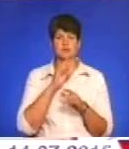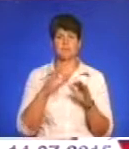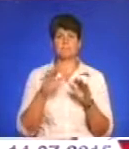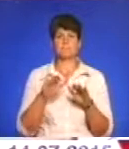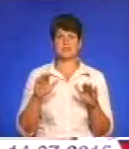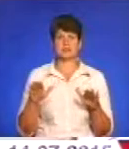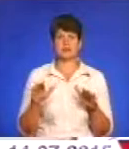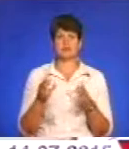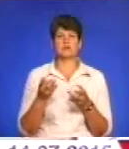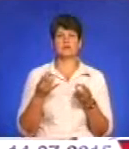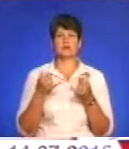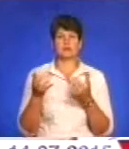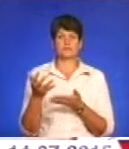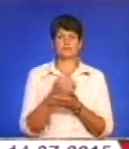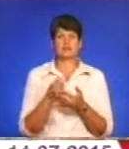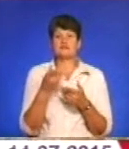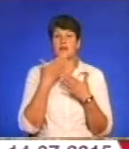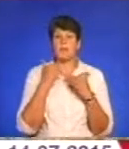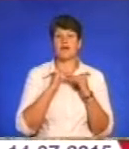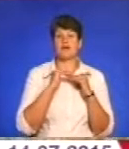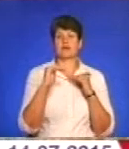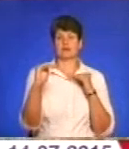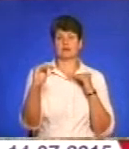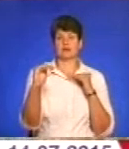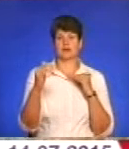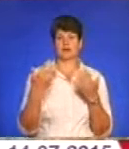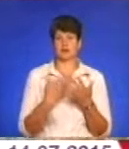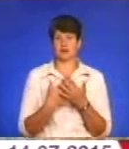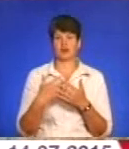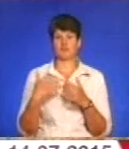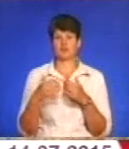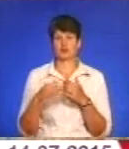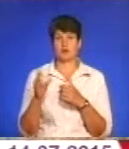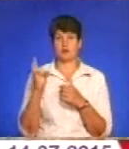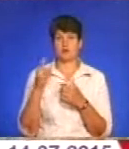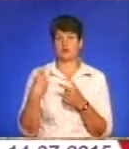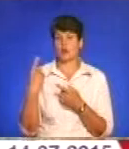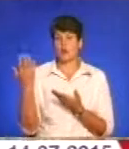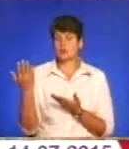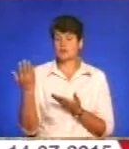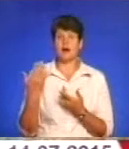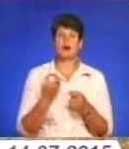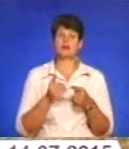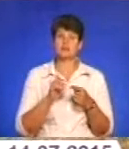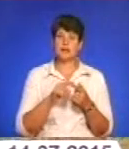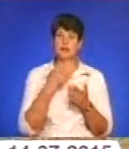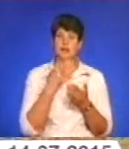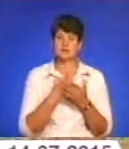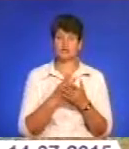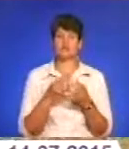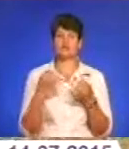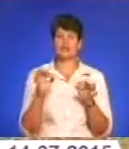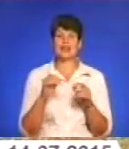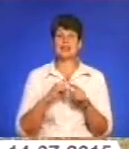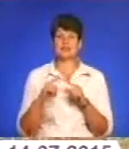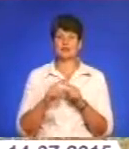жнив у нас. У нас немає такої рівнени, як, скажімо, в Херсонській чи Миколаївській області. Але цей показник дозволяє досить швидко